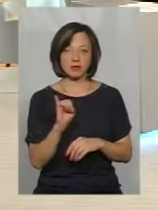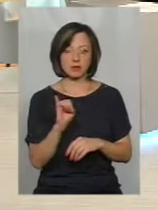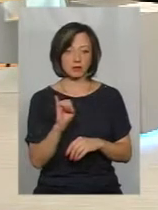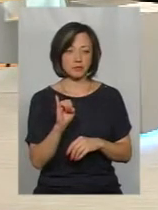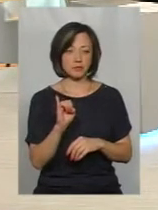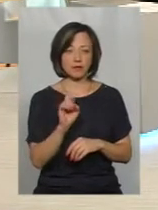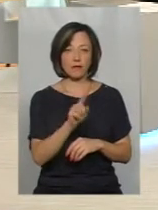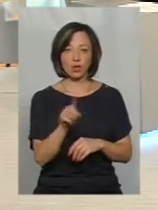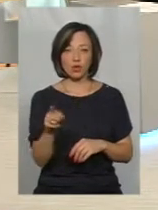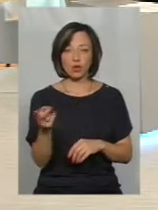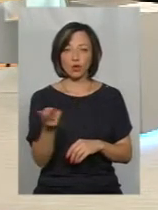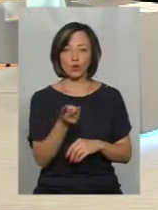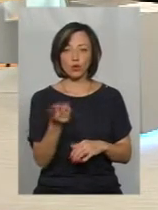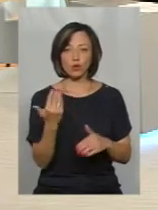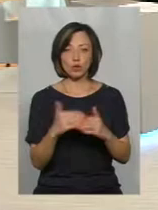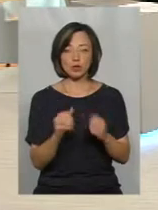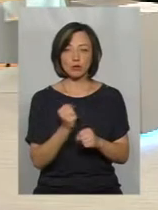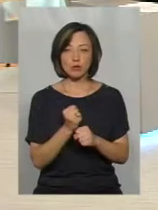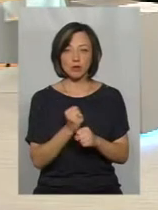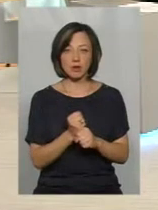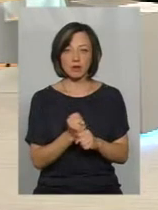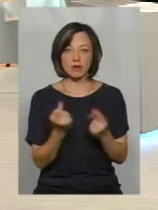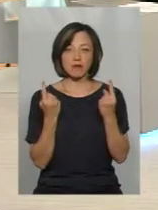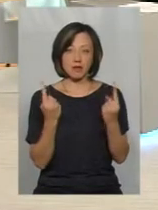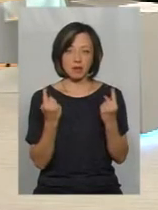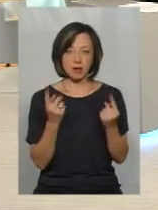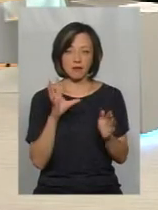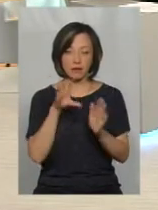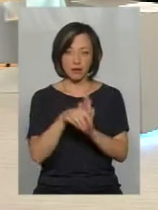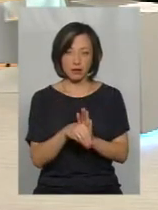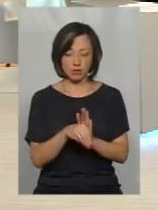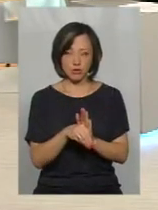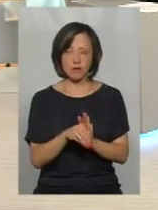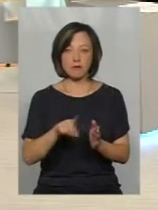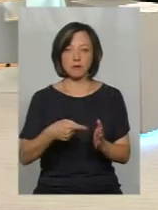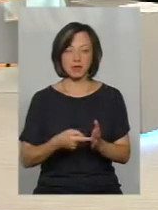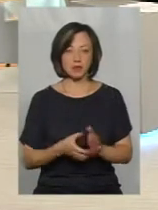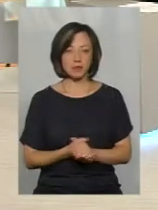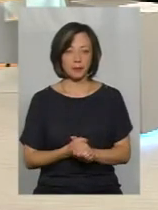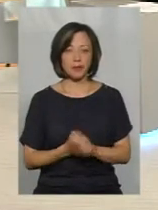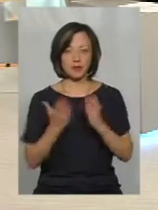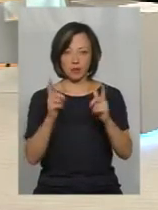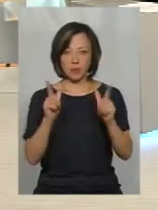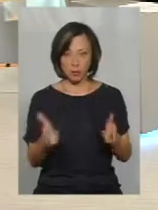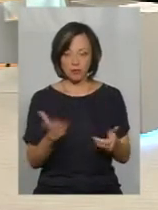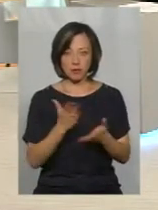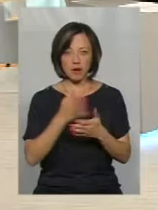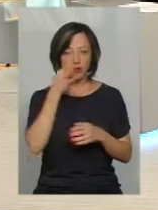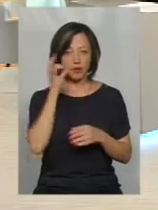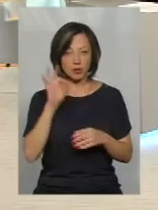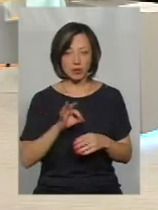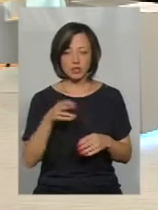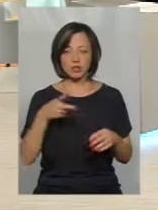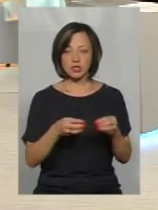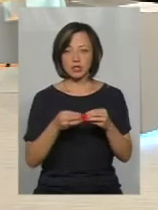вони вже зробили, ну, скажімо так, неоціненний внесок в місто. Ви говорите, що ми маємо вже такий досвід, який з